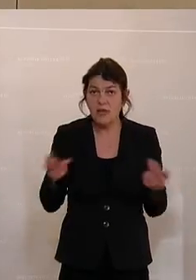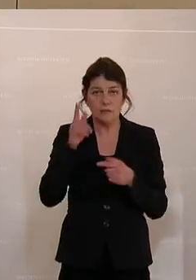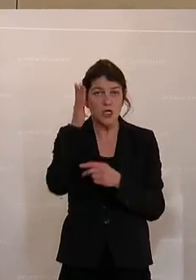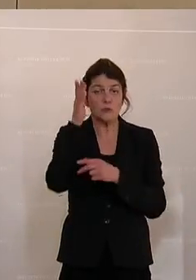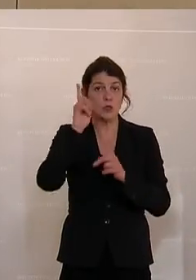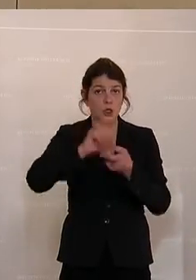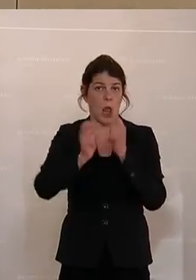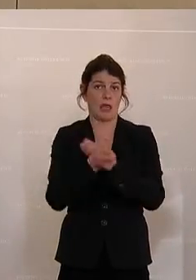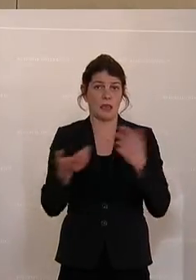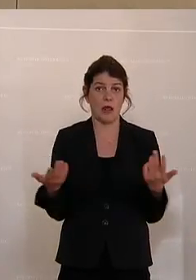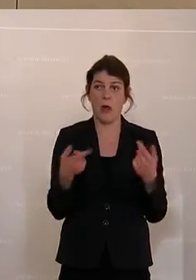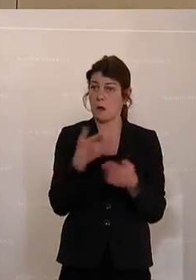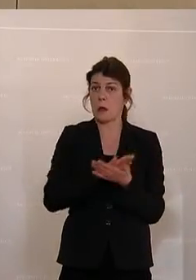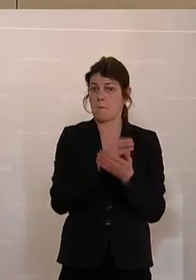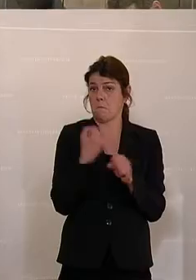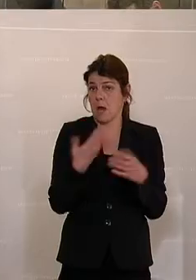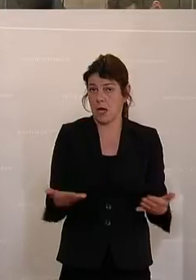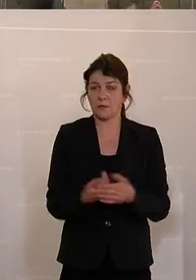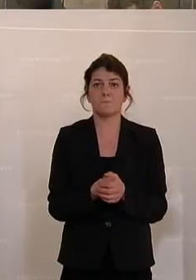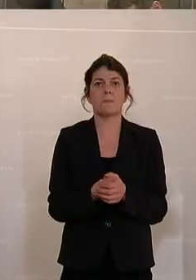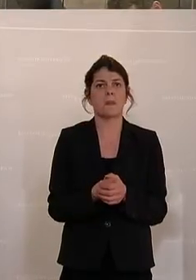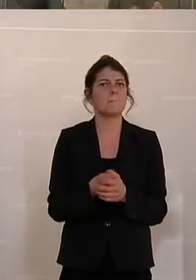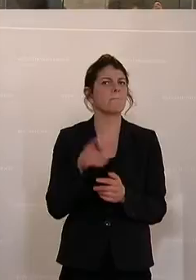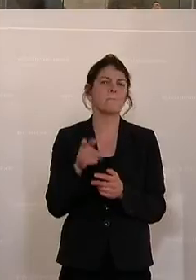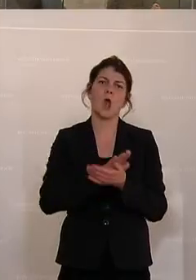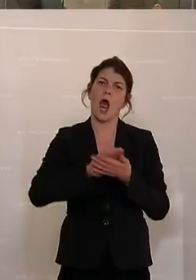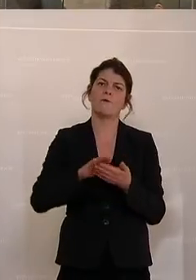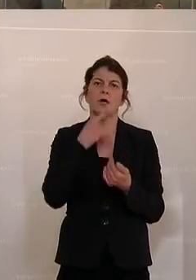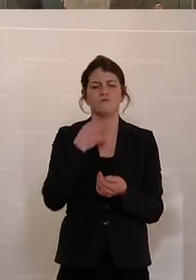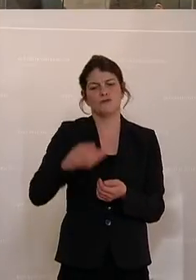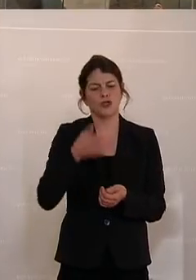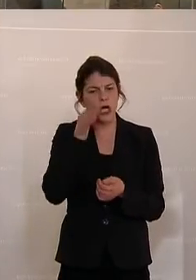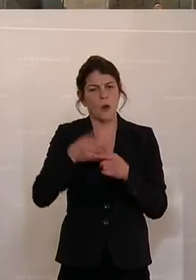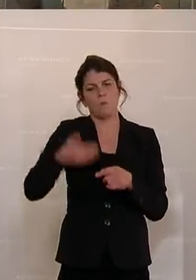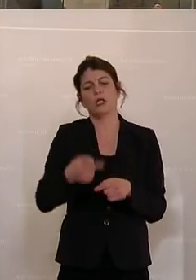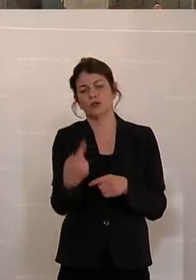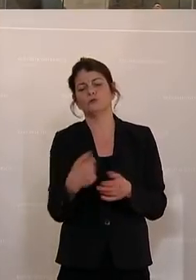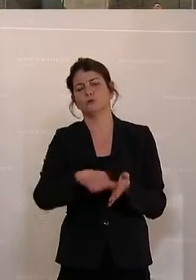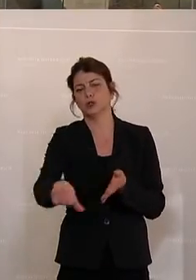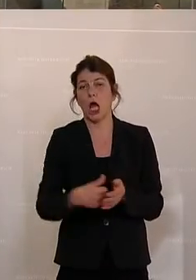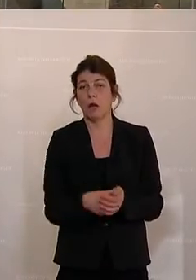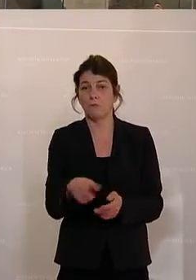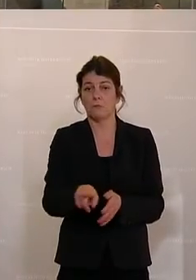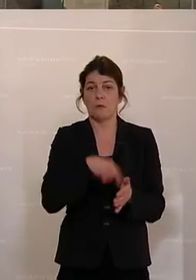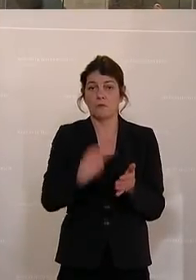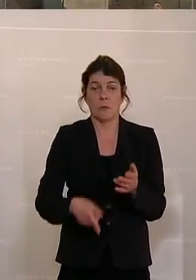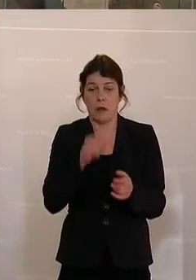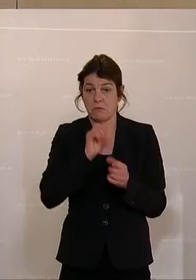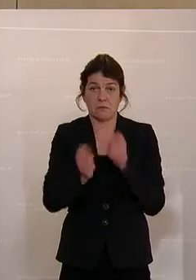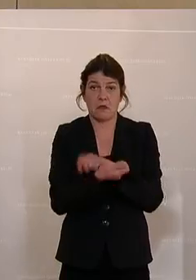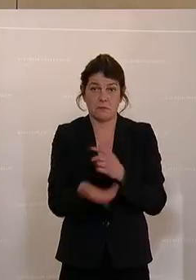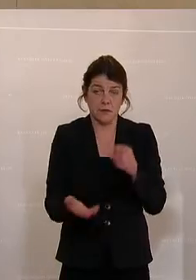ändert. Aber das tun Sie nicht. Sie bitten einfach die Mieter und Mieterinnen zur Kasse, die nichts ändern können.